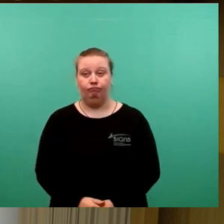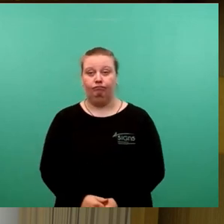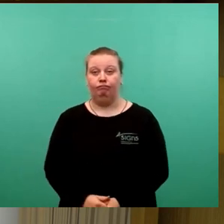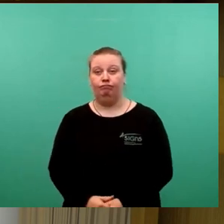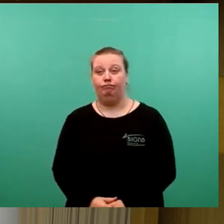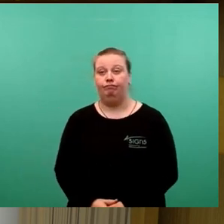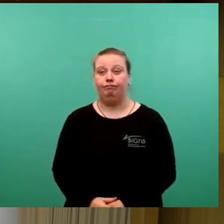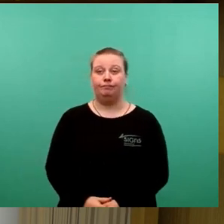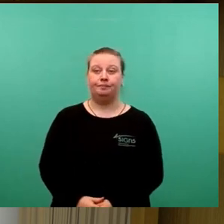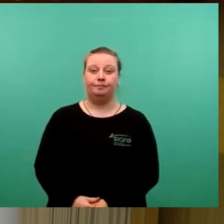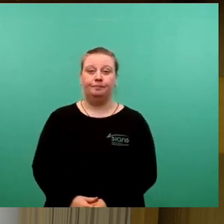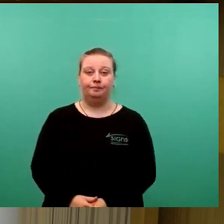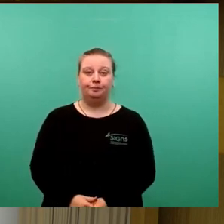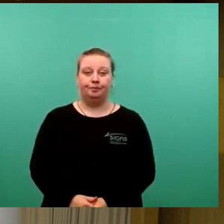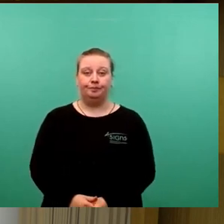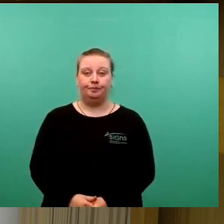Dann...